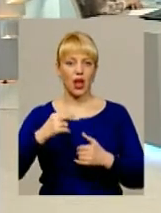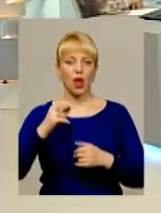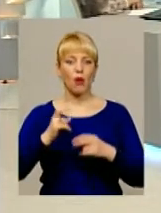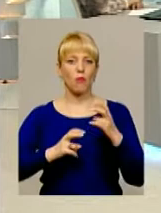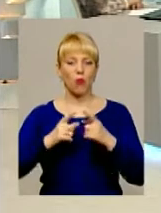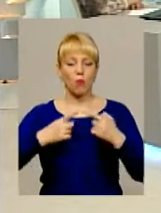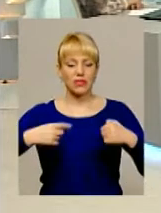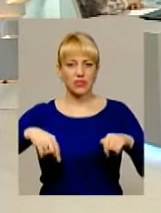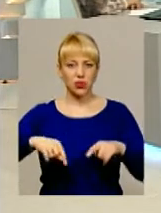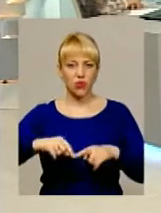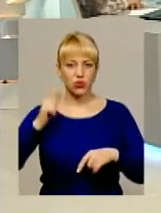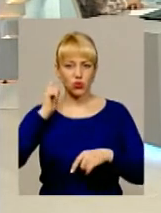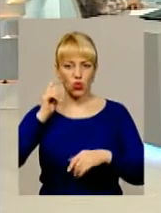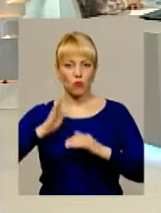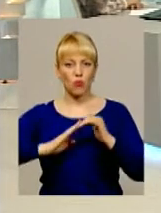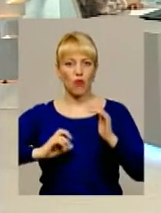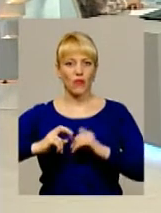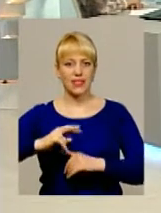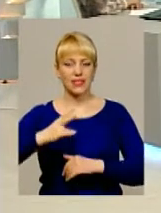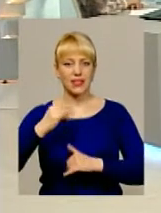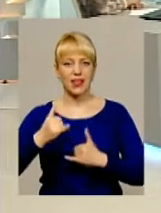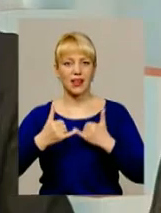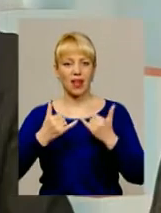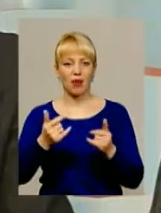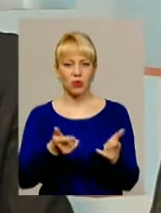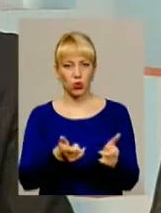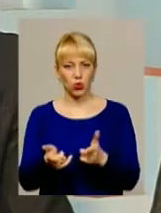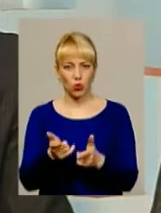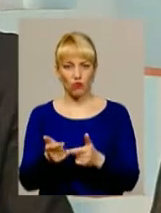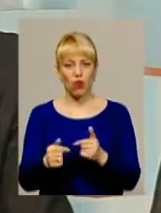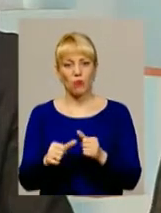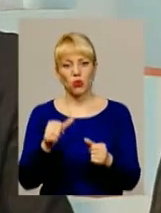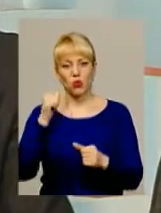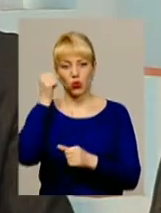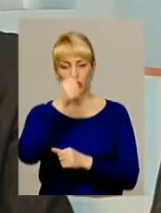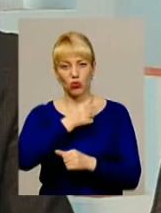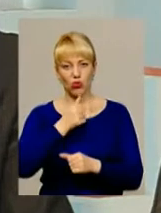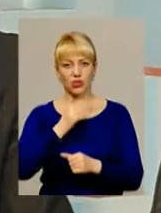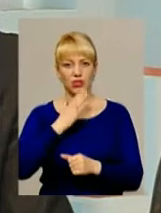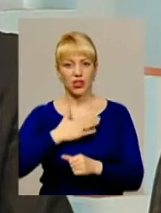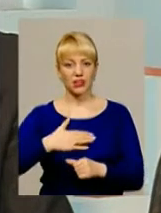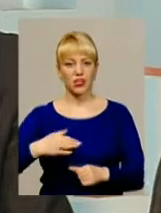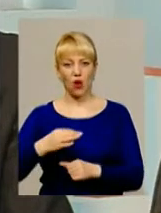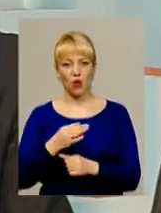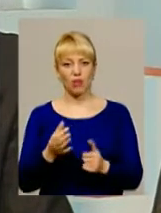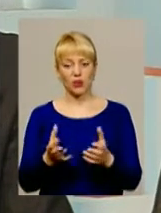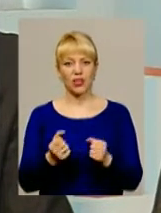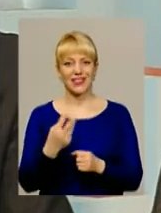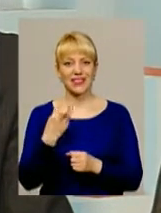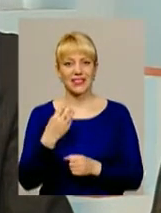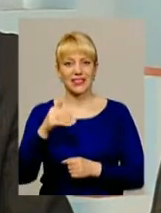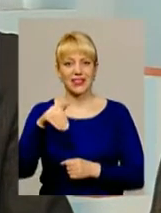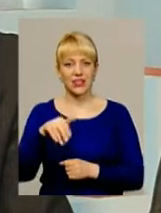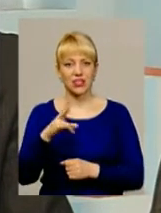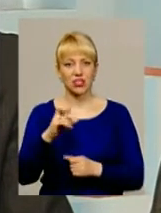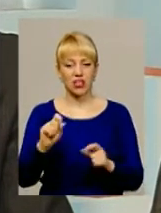професіями для підготовки. Минулому році наша область отримала порядка більше ніж 300 тисяч на створення